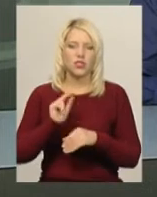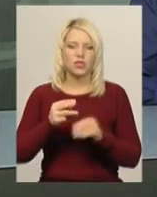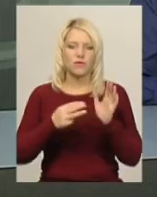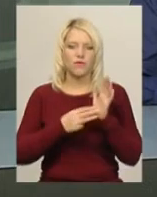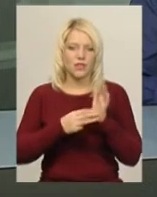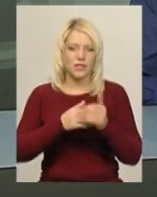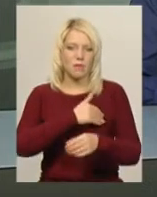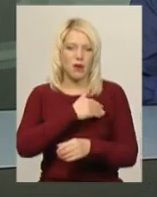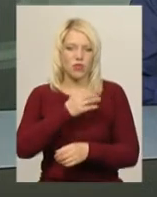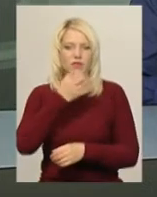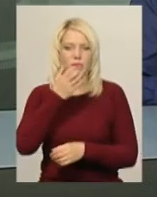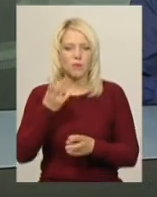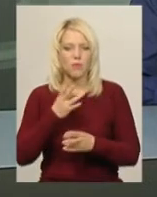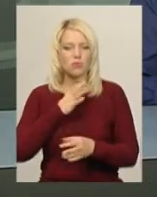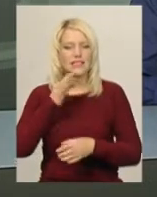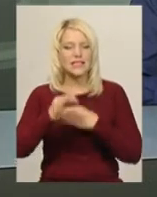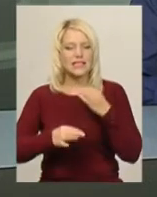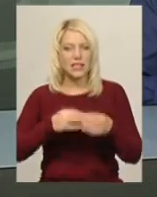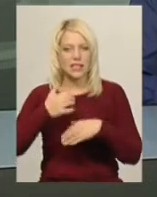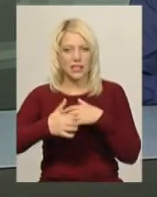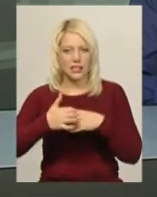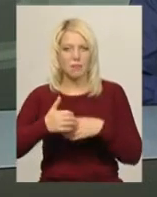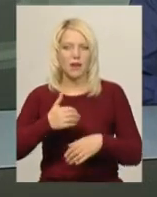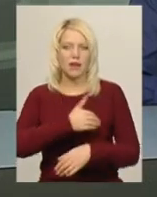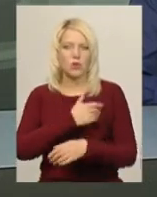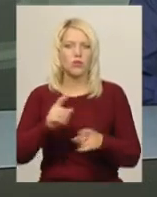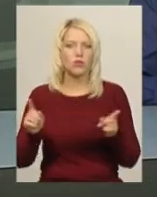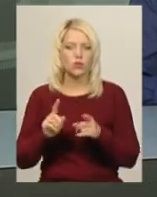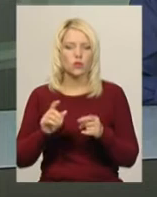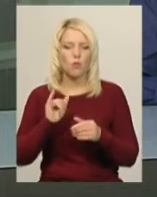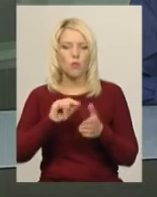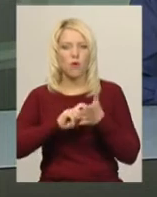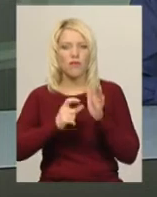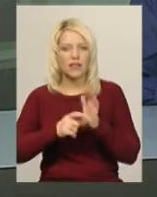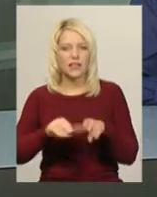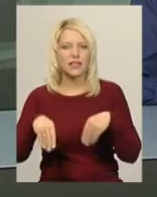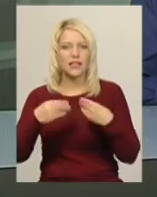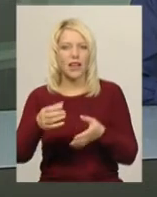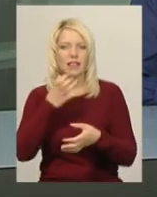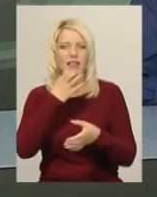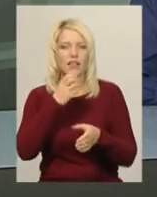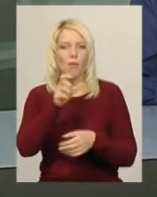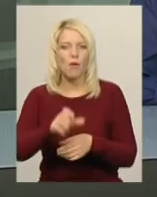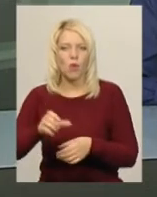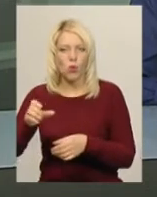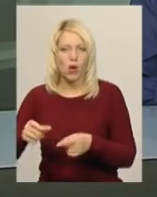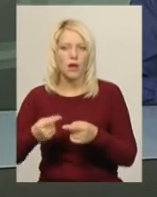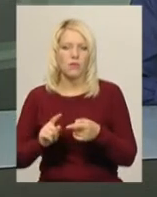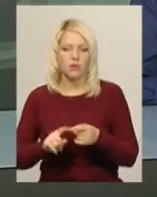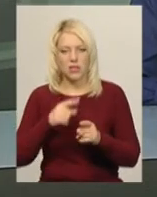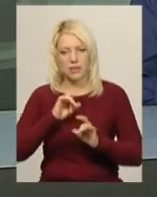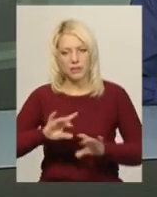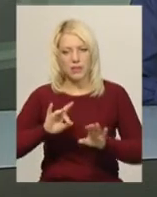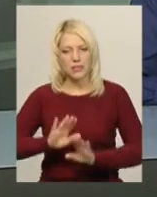тепла має бути середньодобова температура повітря, аби у квартири хмельничан подали тепло. Про це повідомив заступник Хмельницького